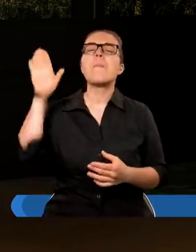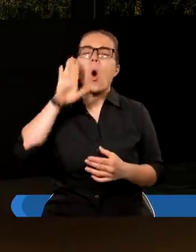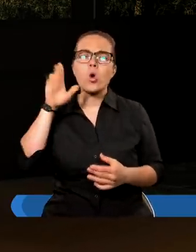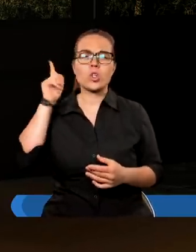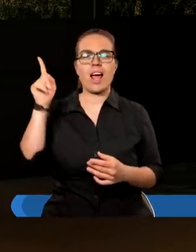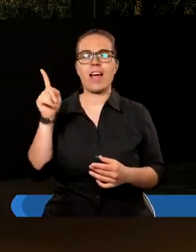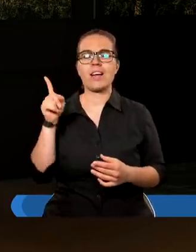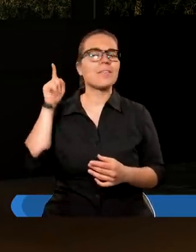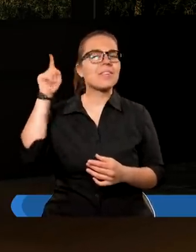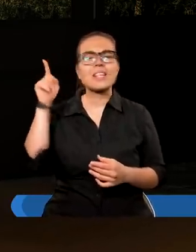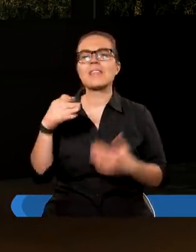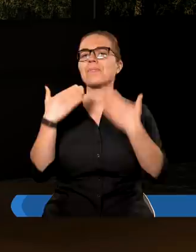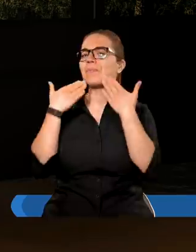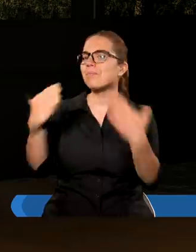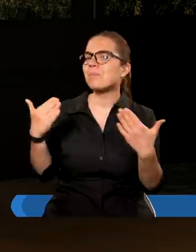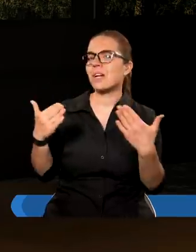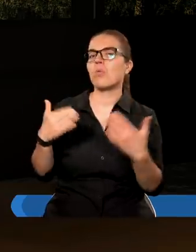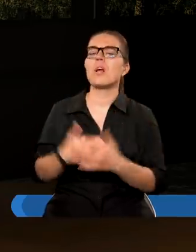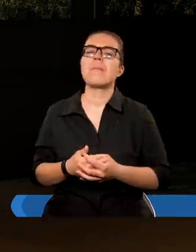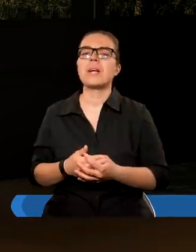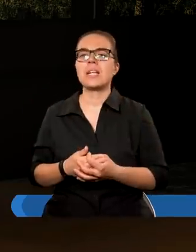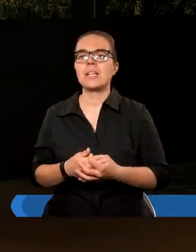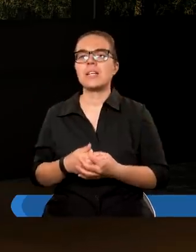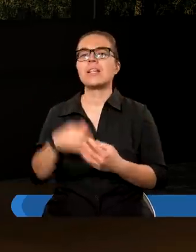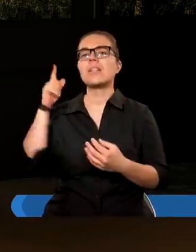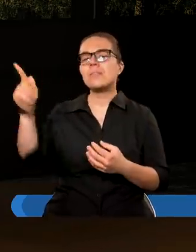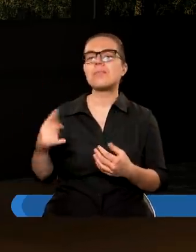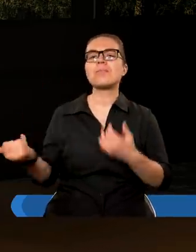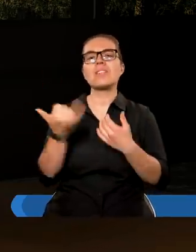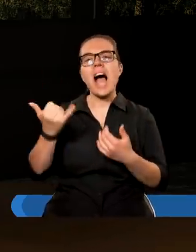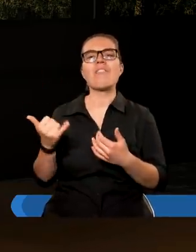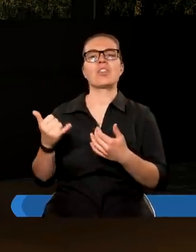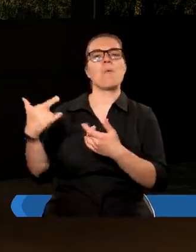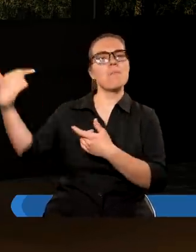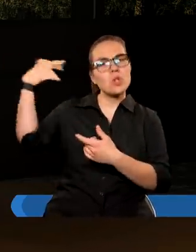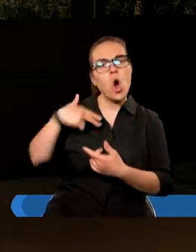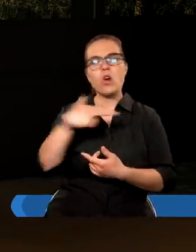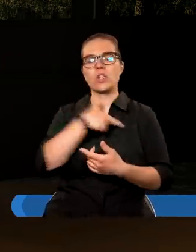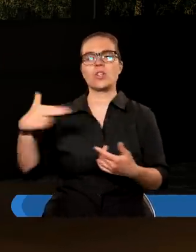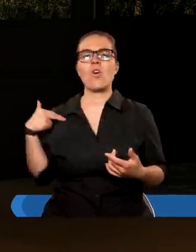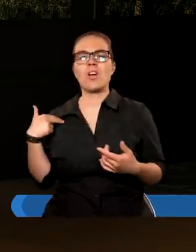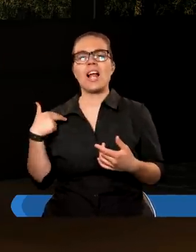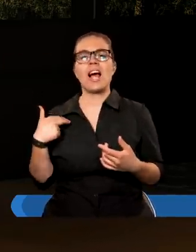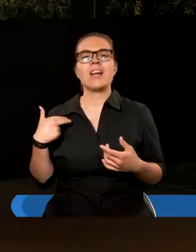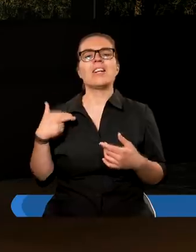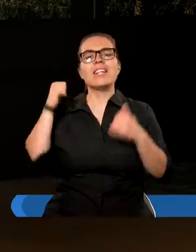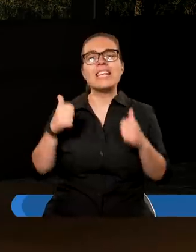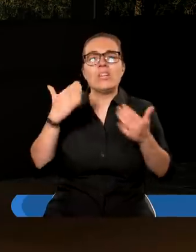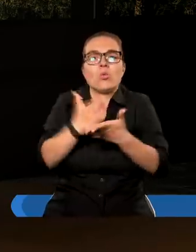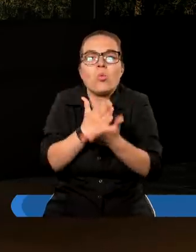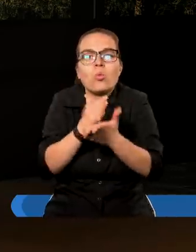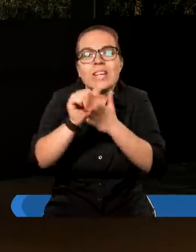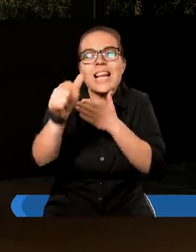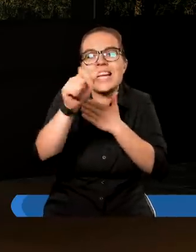Boże, dziękujemy Ci za to, że Ty pragniesz już do nas przyjść, Ty już stoisz u drzwi.